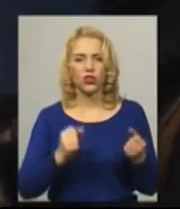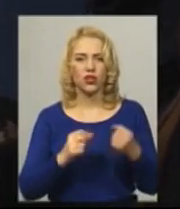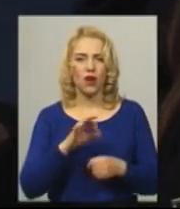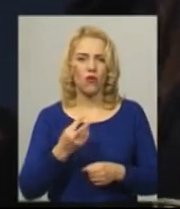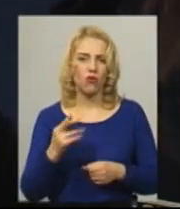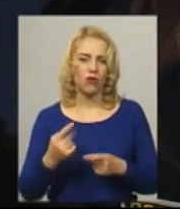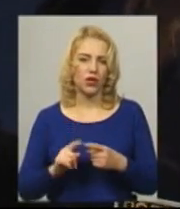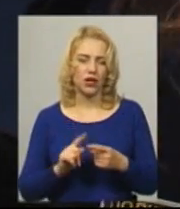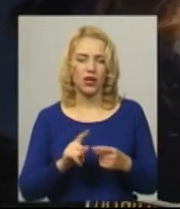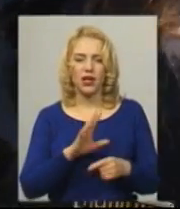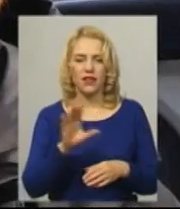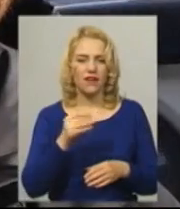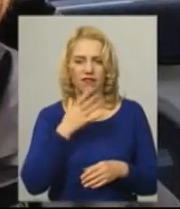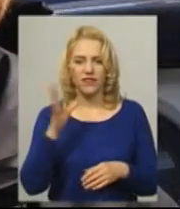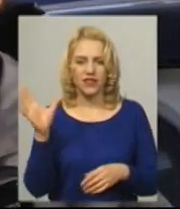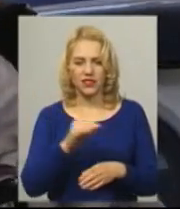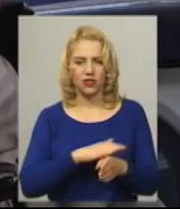каже, що не усі їх дотримуються.